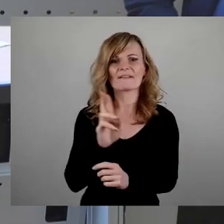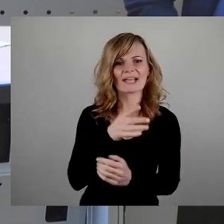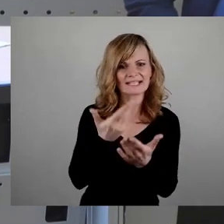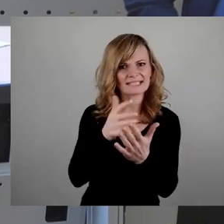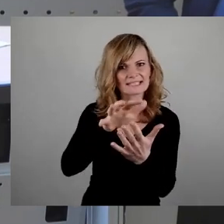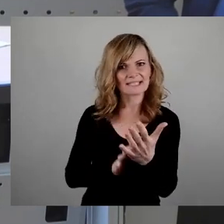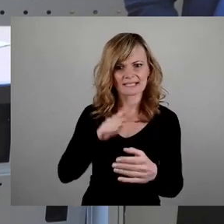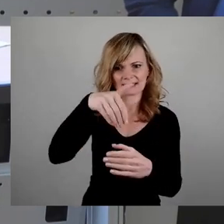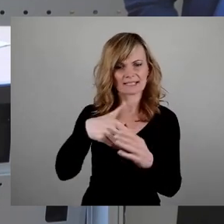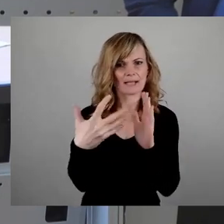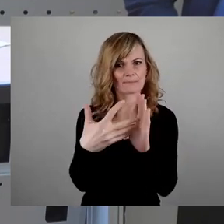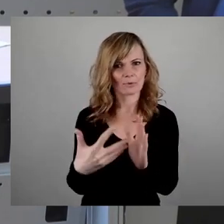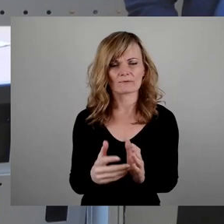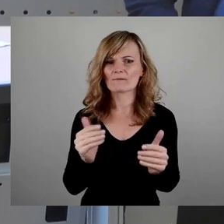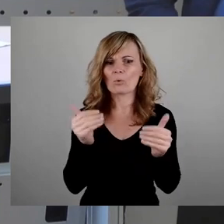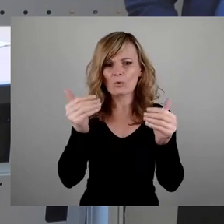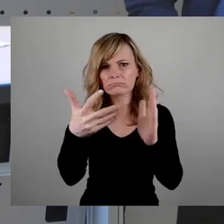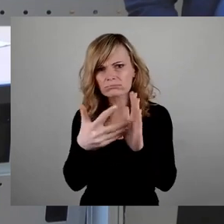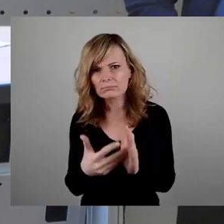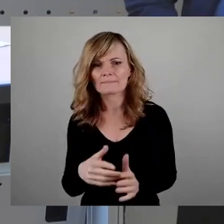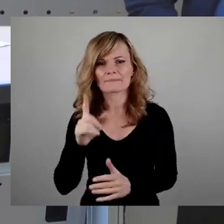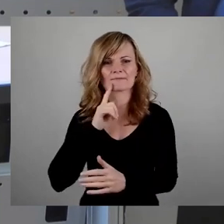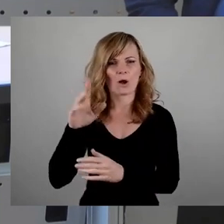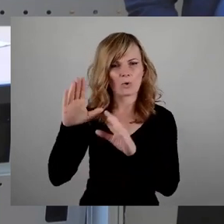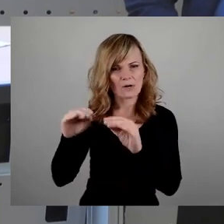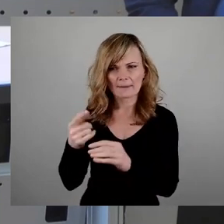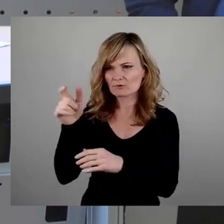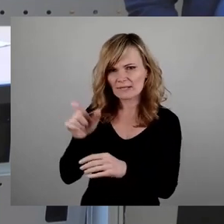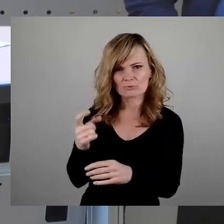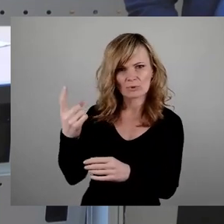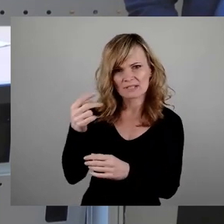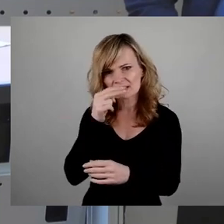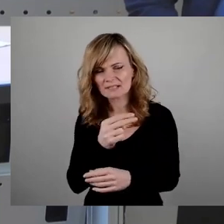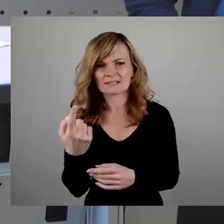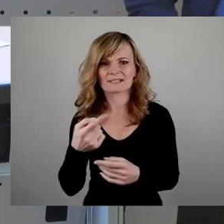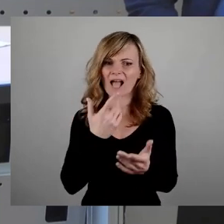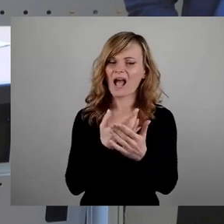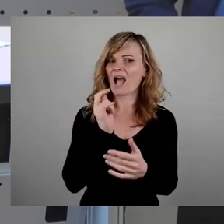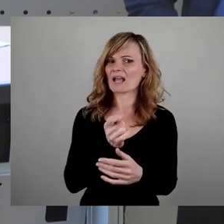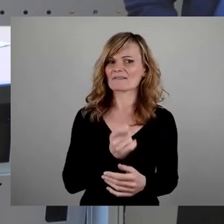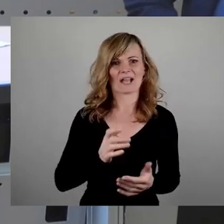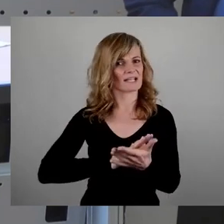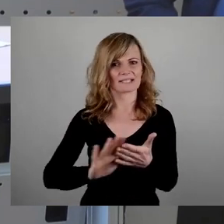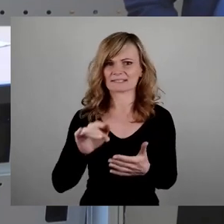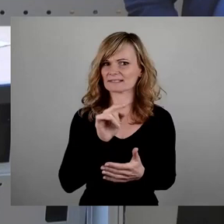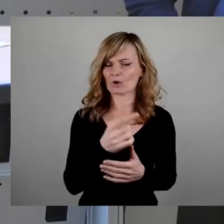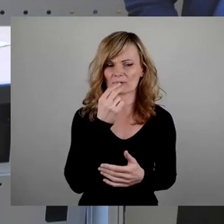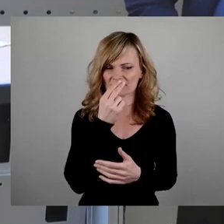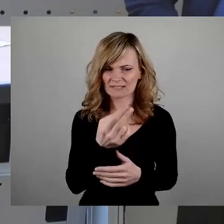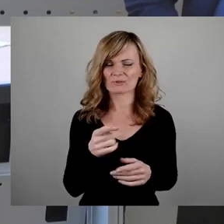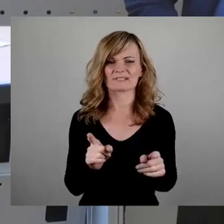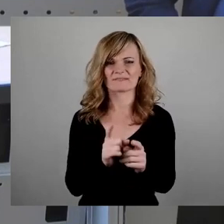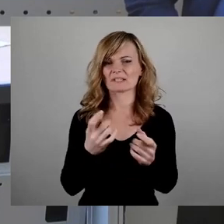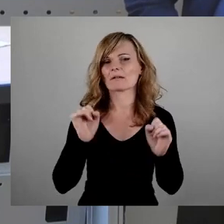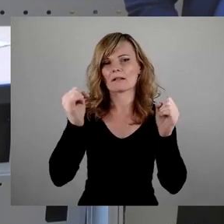Wo ist denn abgenommen worden? Bei Frau Klepsch im Büro? Persönlich? Das ist handwerklich unsauber und sieht nach einem aktionistischen